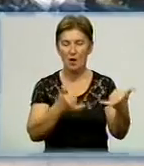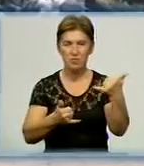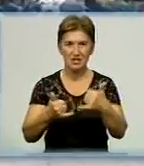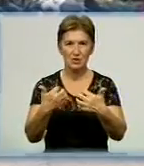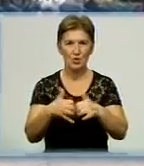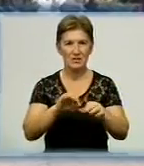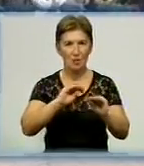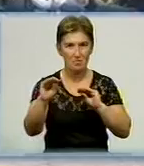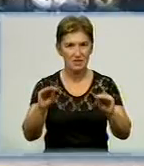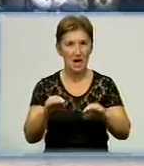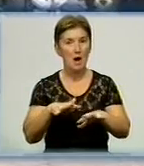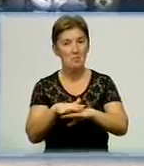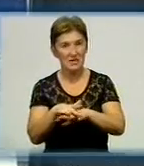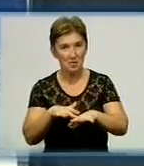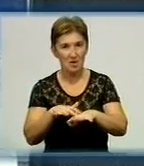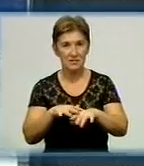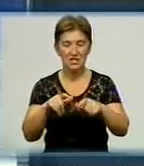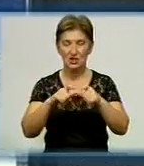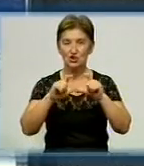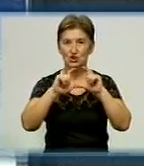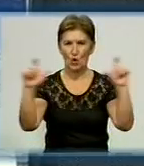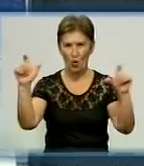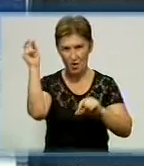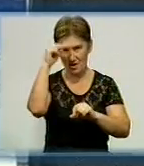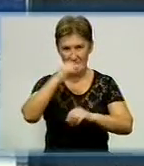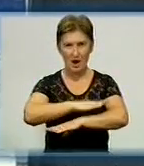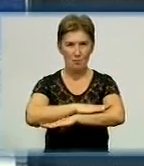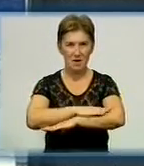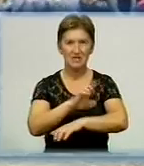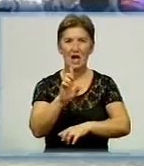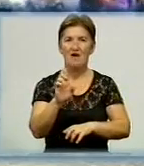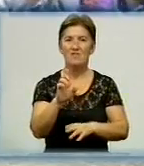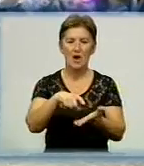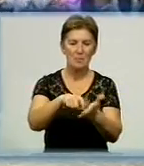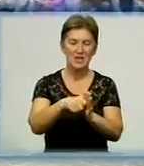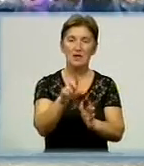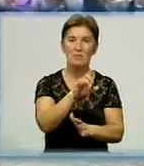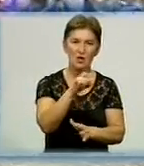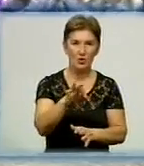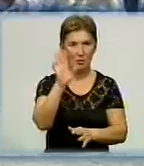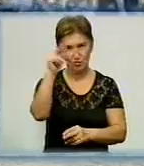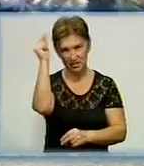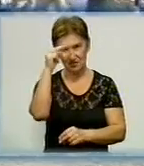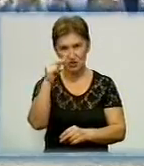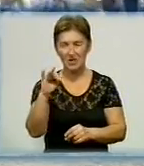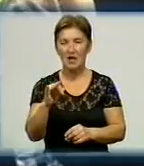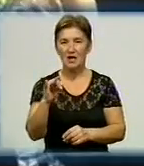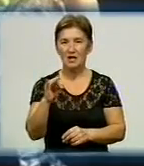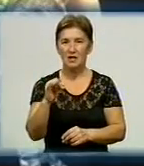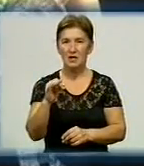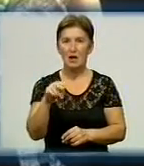кабінету математики та шкільних парт. В оновленому кабінеті біології і за новими партами навчатимуться відтепер і учні